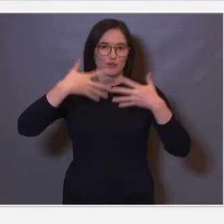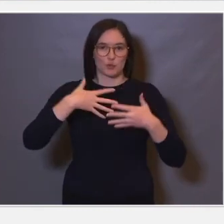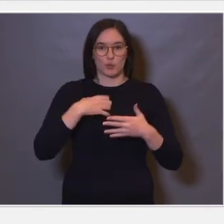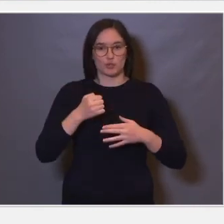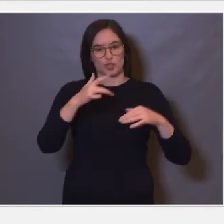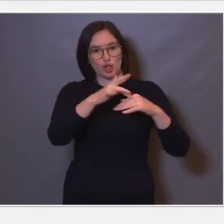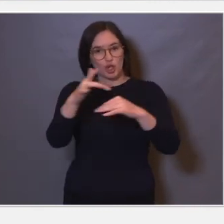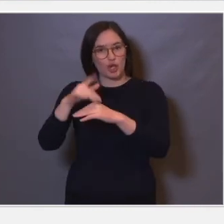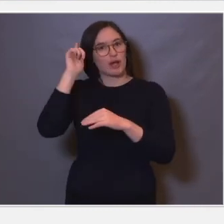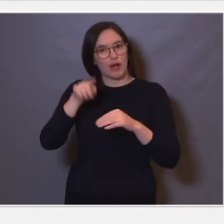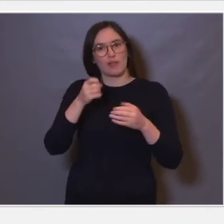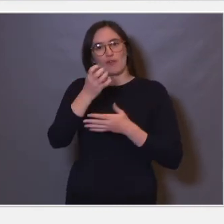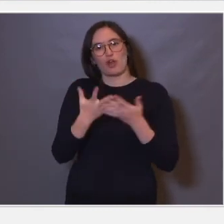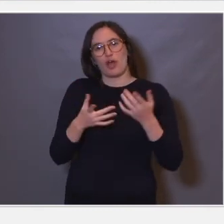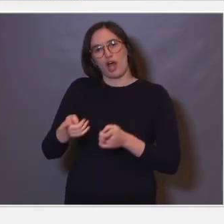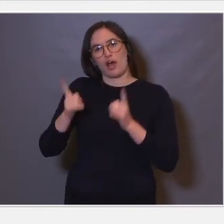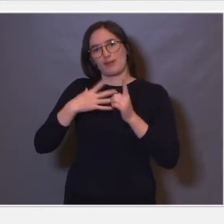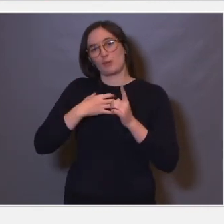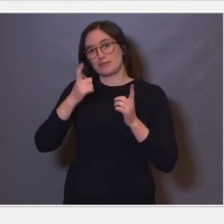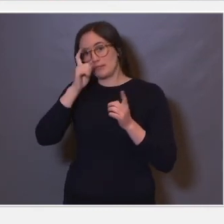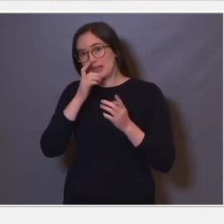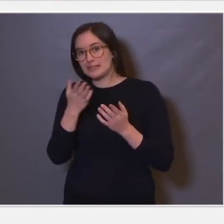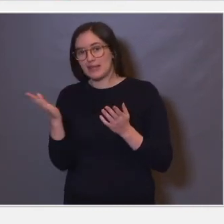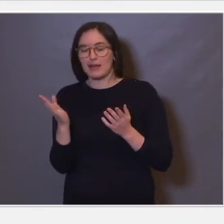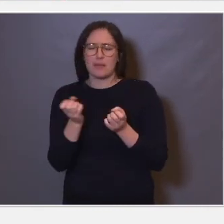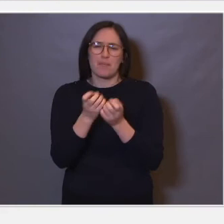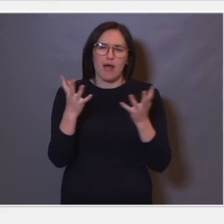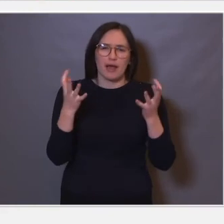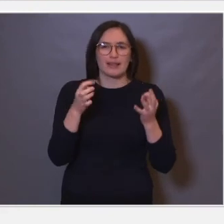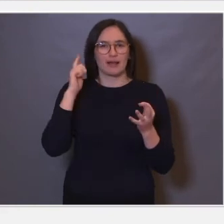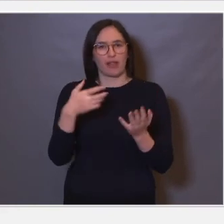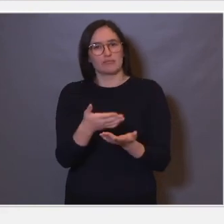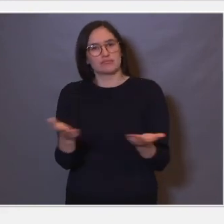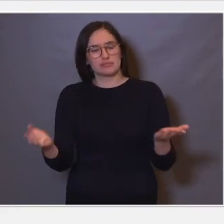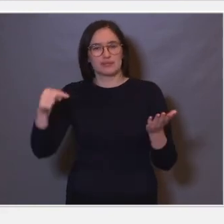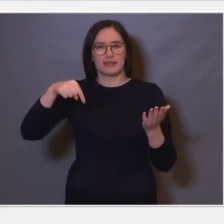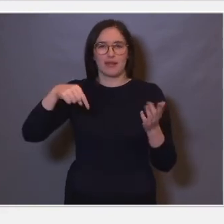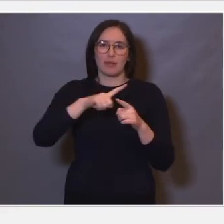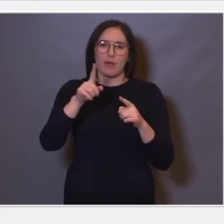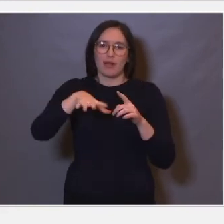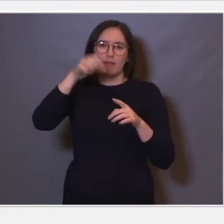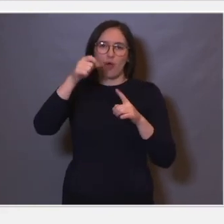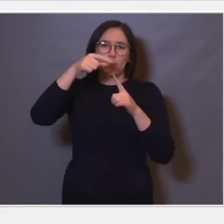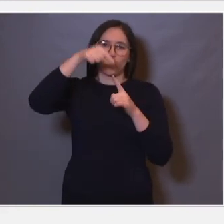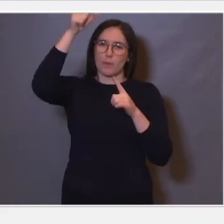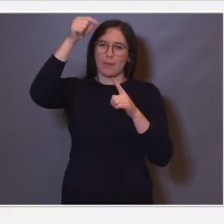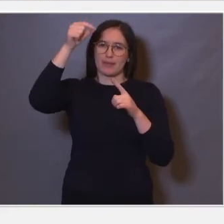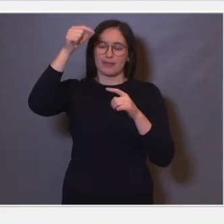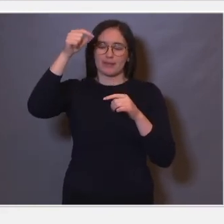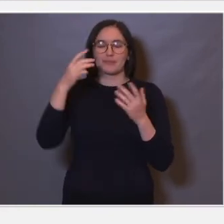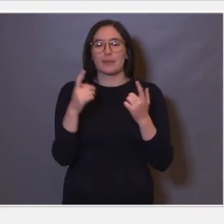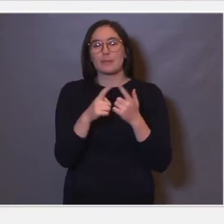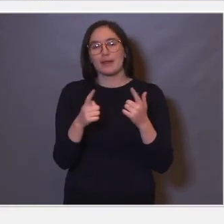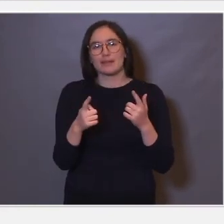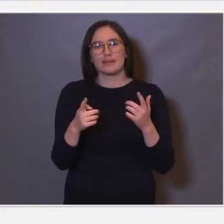adferder hos mennesker. Det er masse, masse å ta. Jeg kan bare skrape i overflaten her. Men kanskje det kan også det at hvis vi klarer å forstå litt